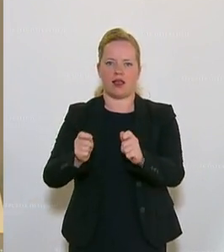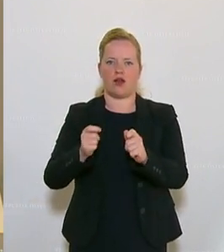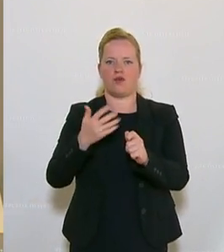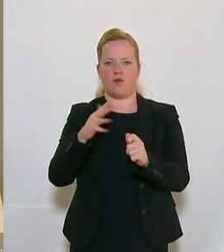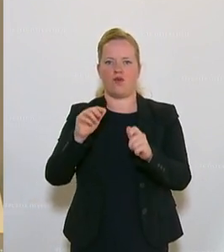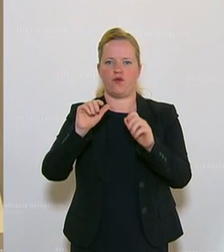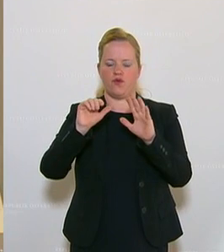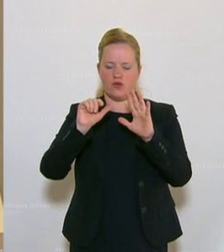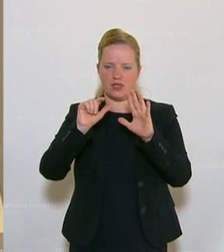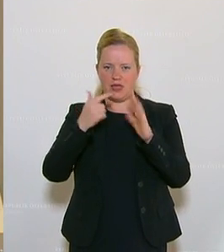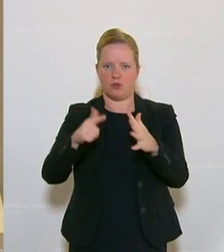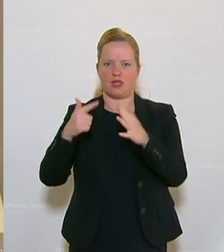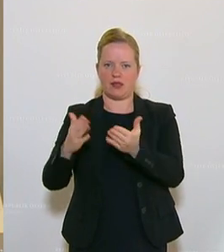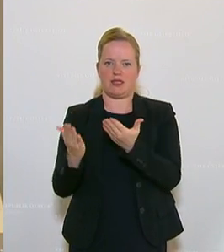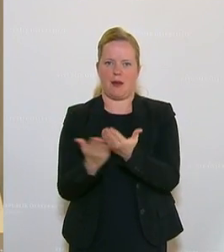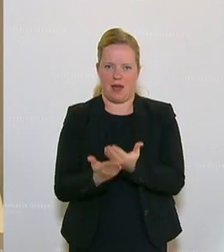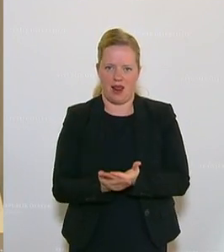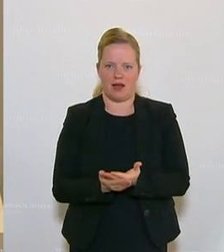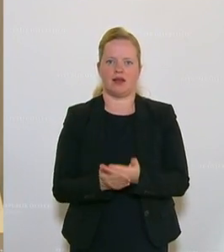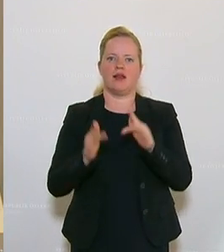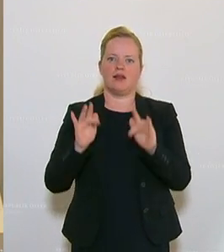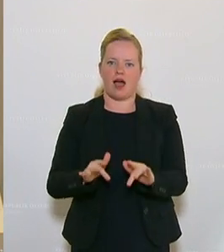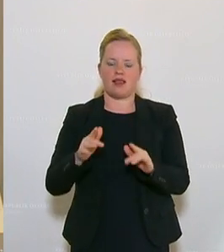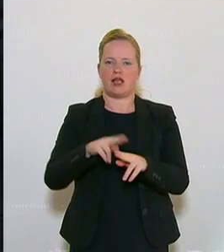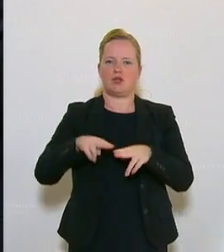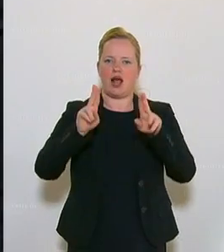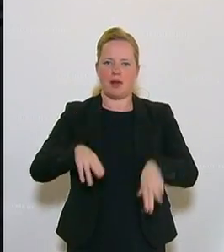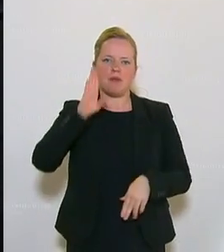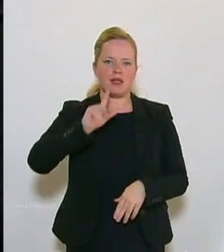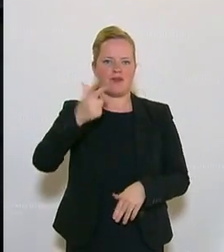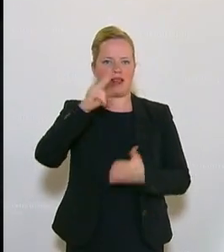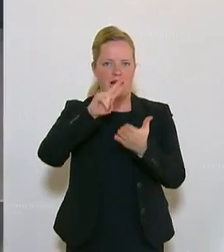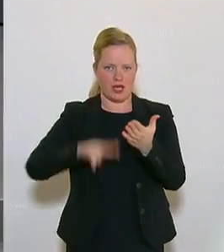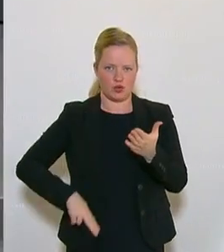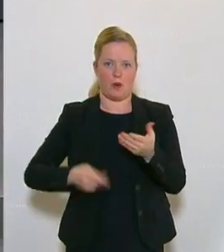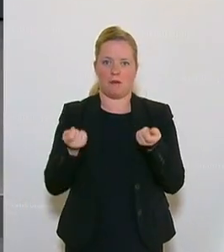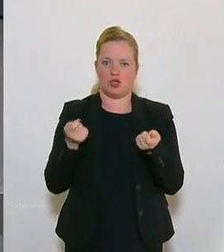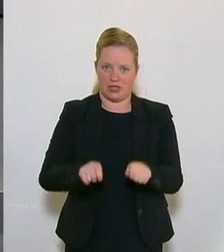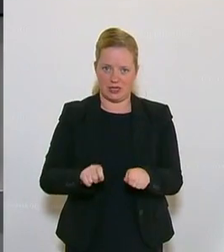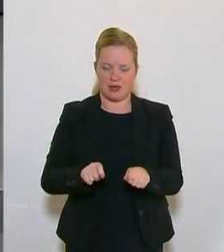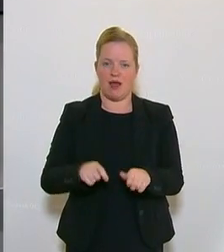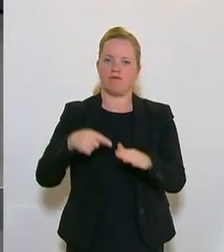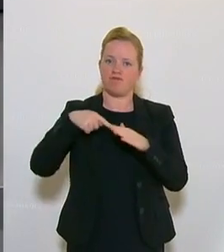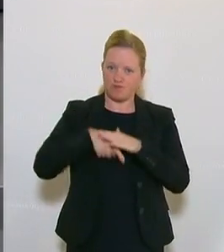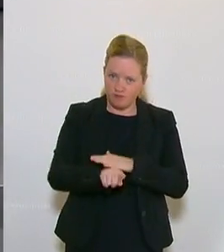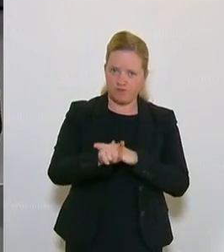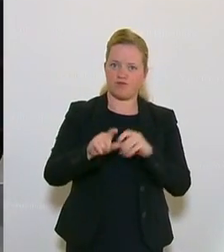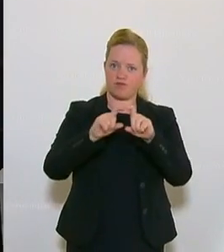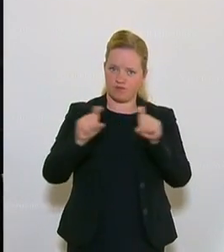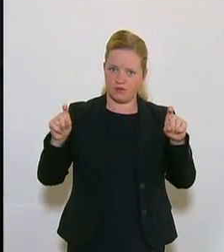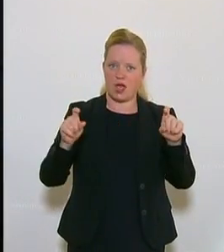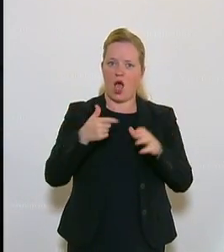587 der Beilage, der Nationalrat wolle in zweiter Lesung beschließen, der dem eingangs bezeichneten